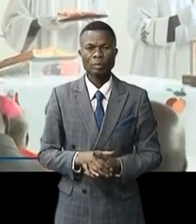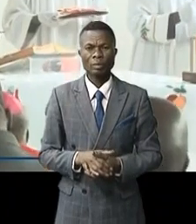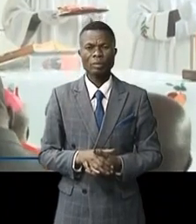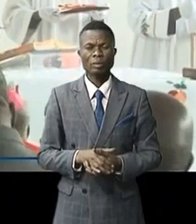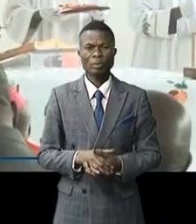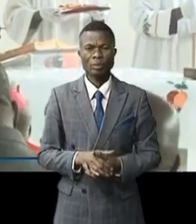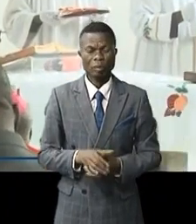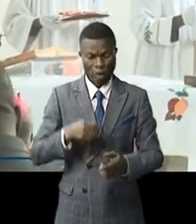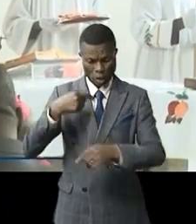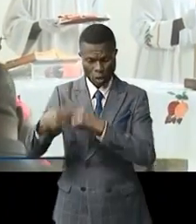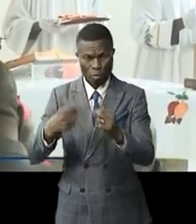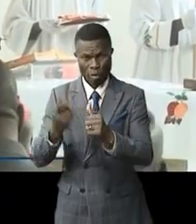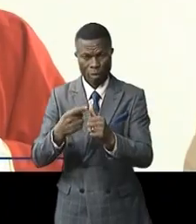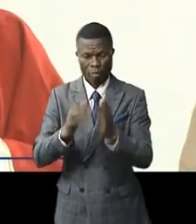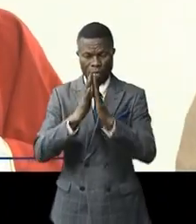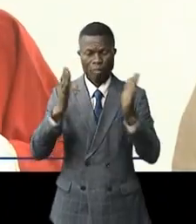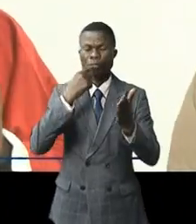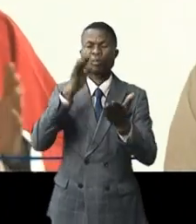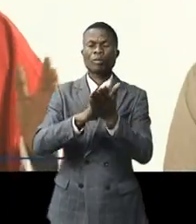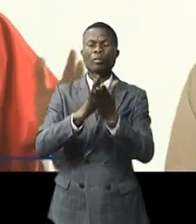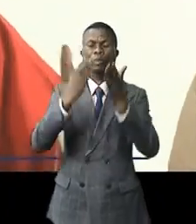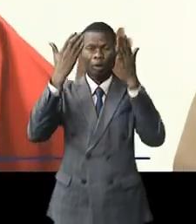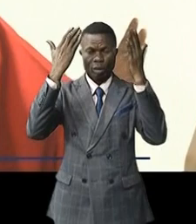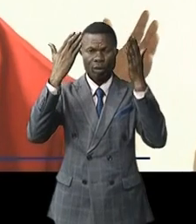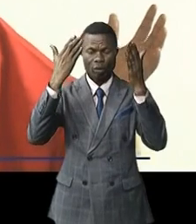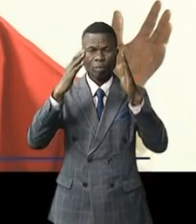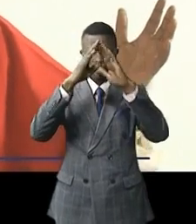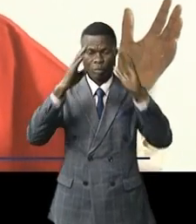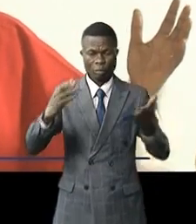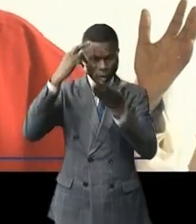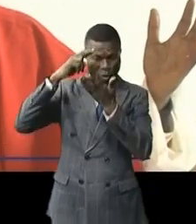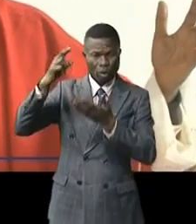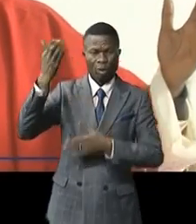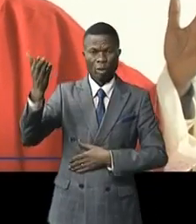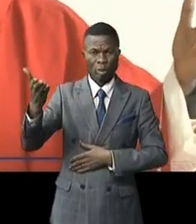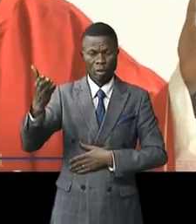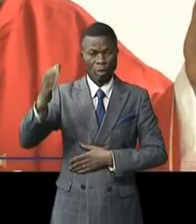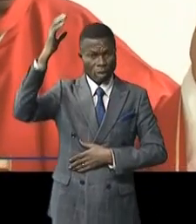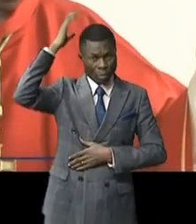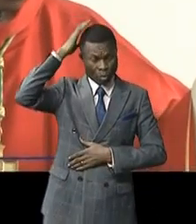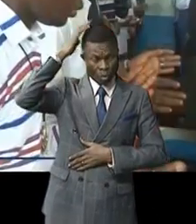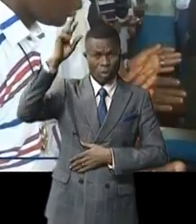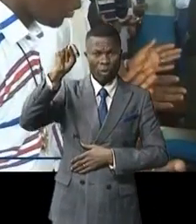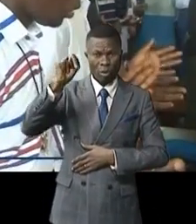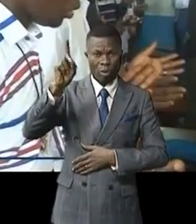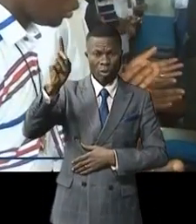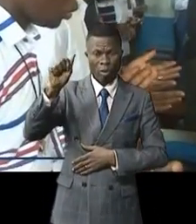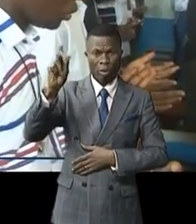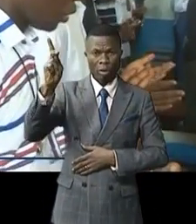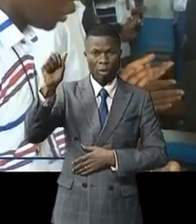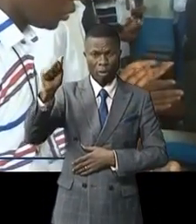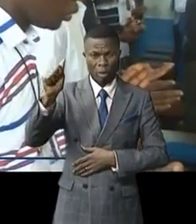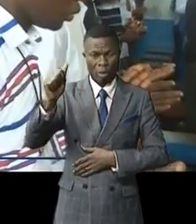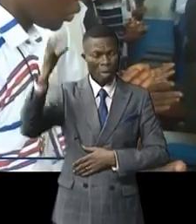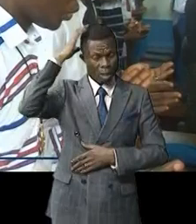Tout a débuté par une messe d'action de grâce dans la chapelle de l'université. Monsignor Ndaka-Carlos, évêque auxiliaire